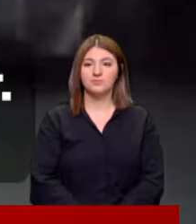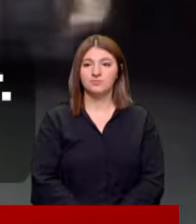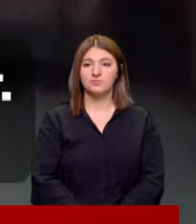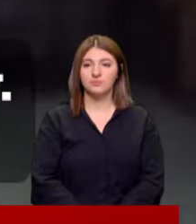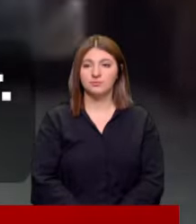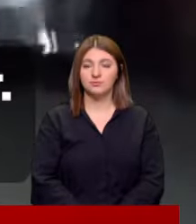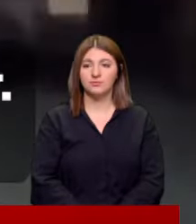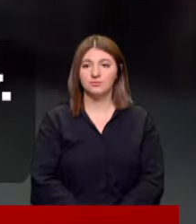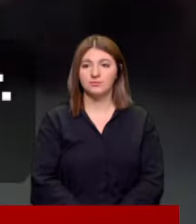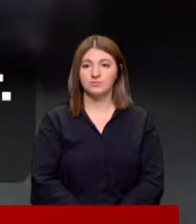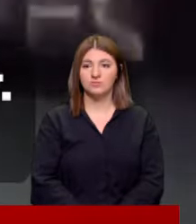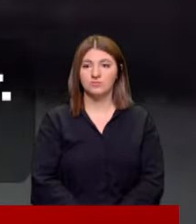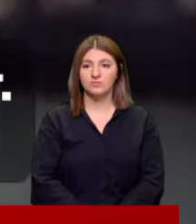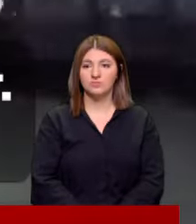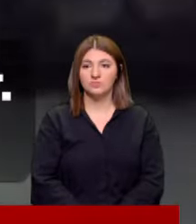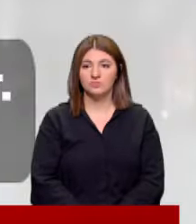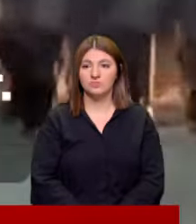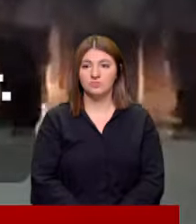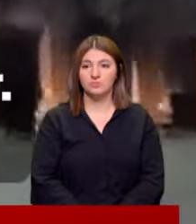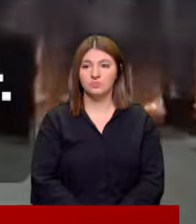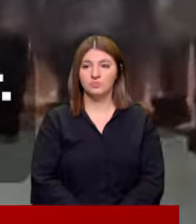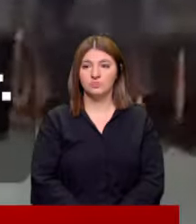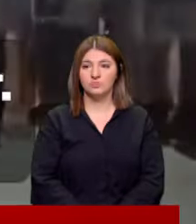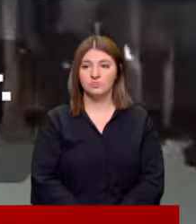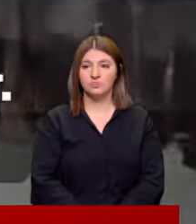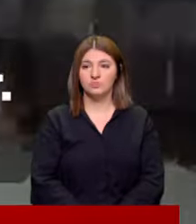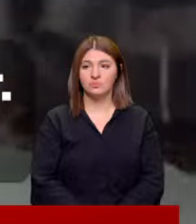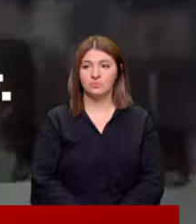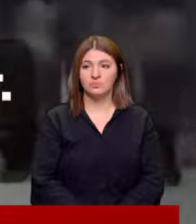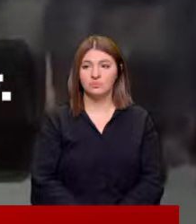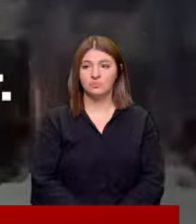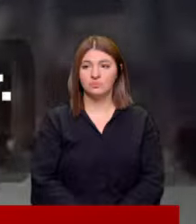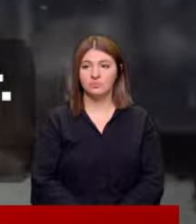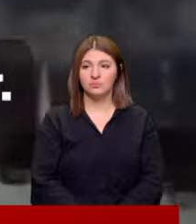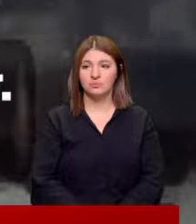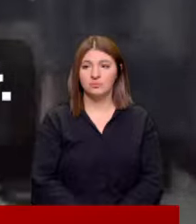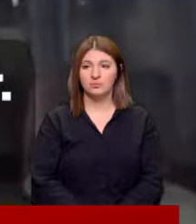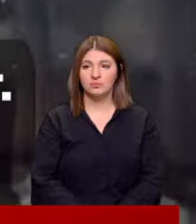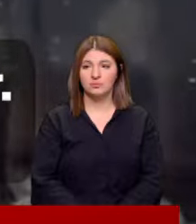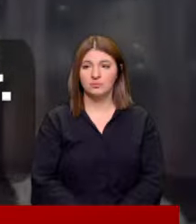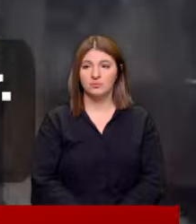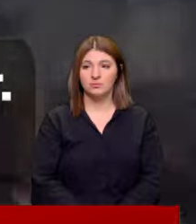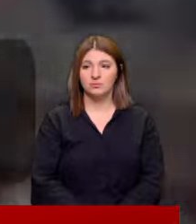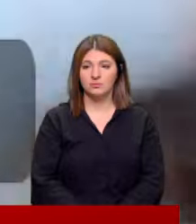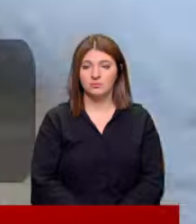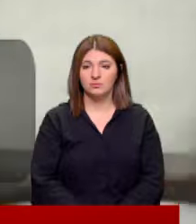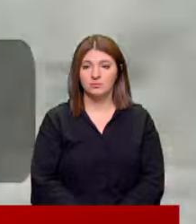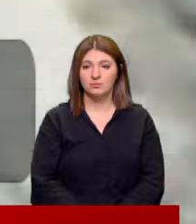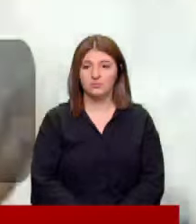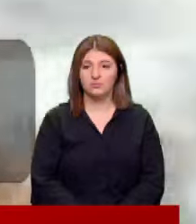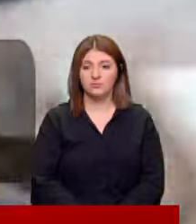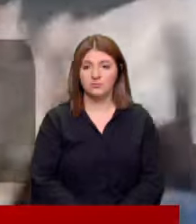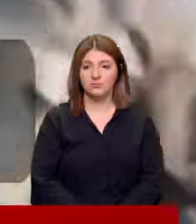devletin askerine Boynumuz kıldan incedir Gelsin arkadaşlar bizi teslim alabilirler Al biz de Ellerimizi kaldırın